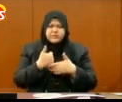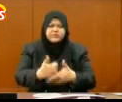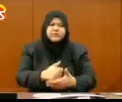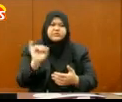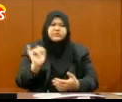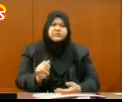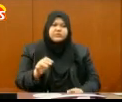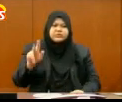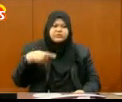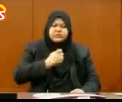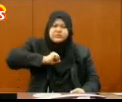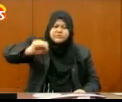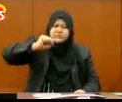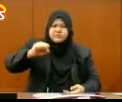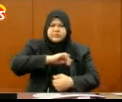Kita memperjuangkan semua. Terima kasih. Terima